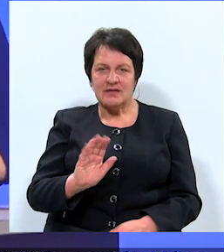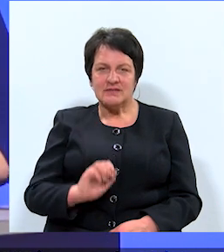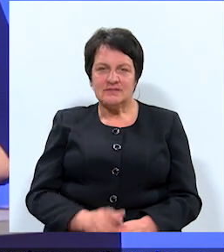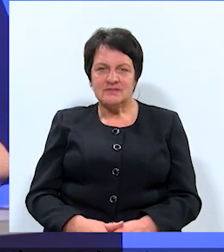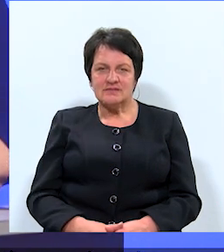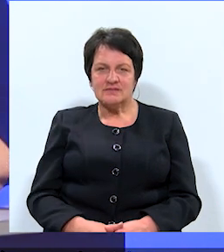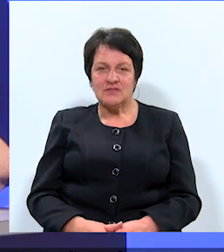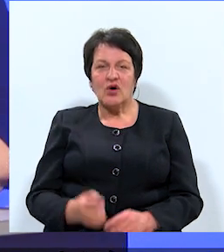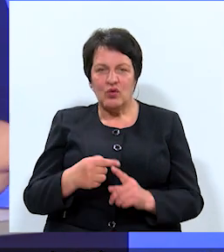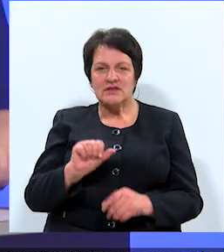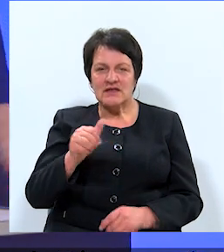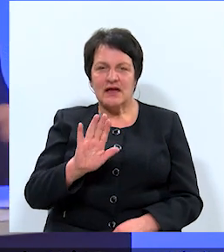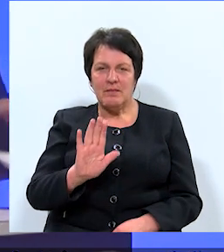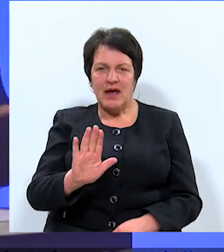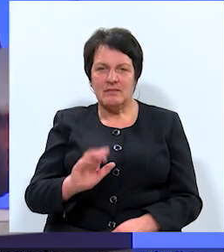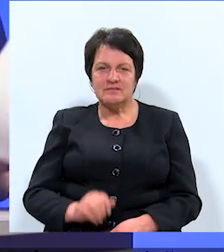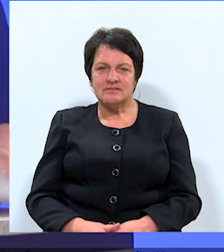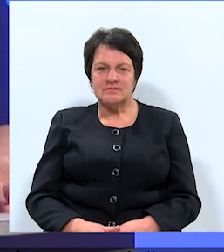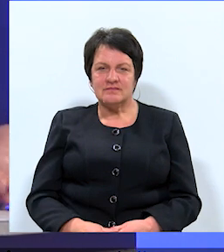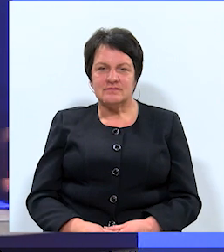un sestais – B.